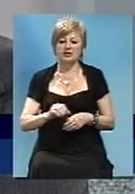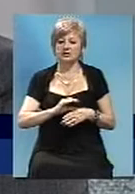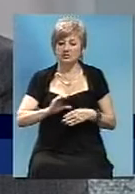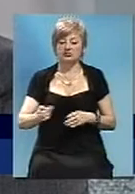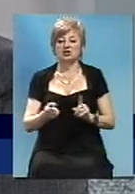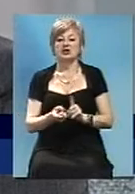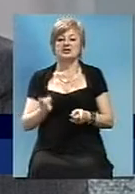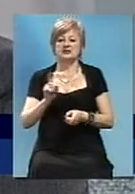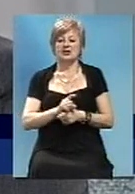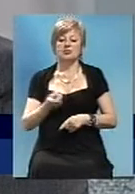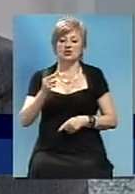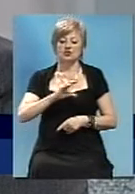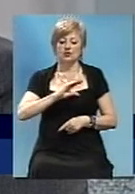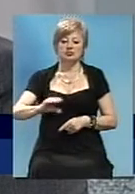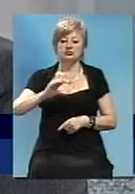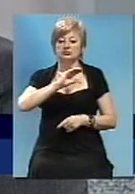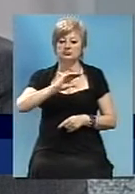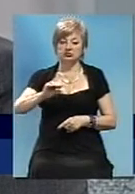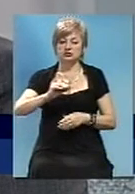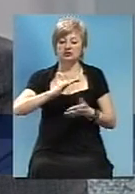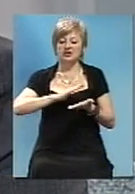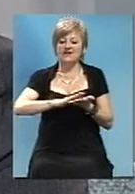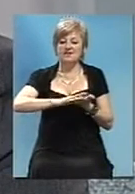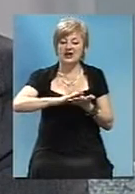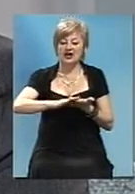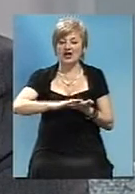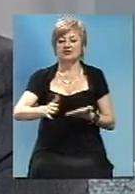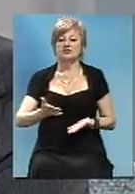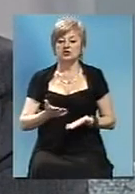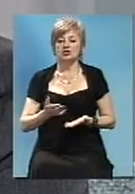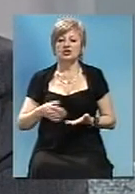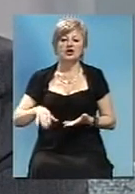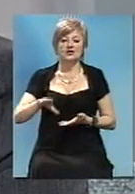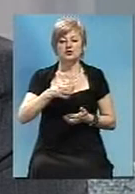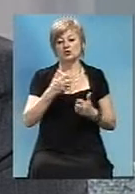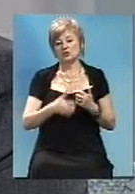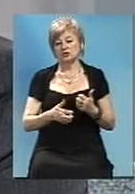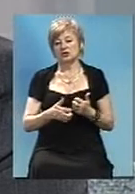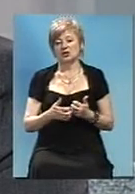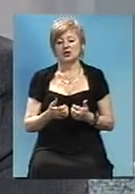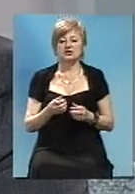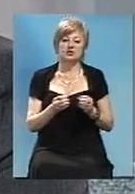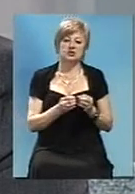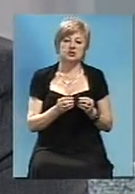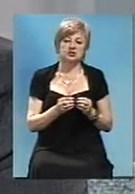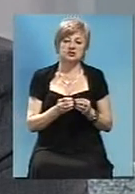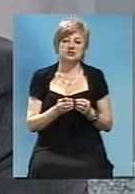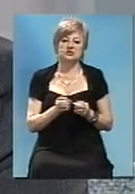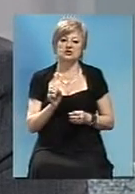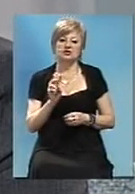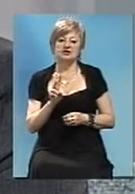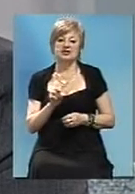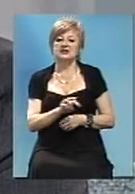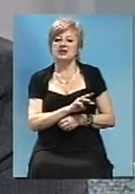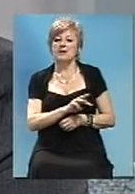двох слоїв, вирівнюваючого і верхнього слою, в середньому, десь в районі от 10 до 12